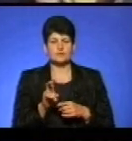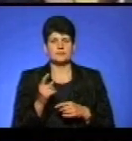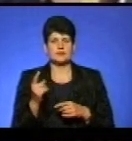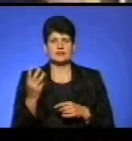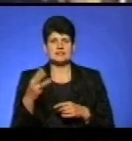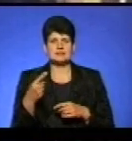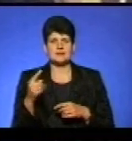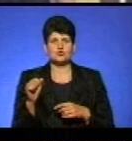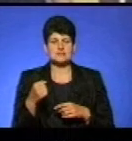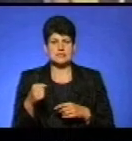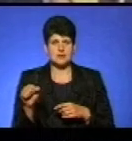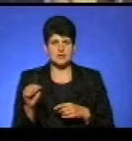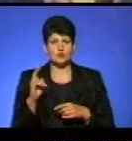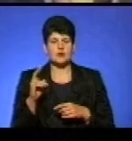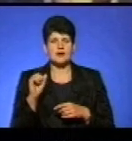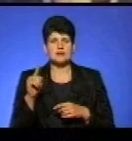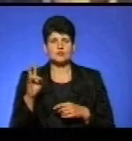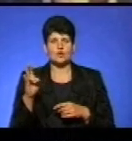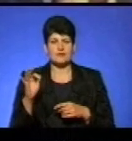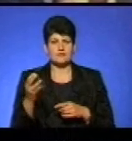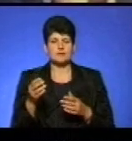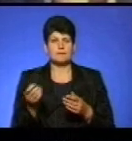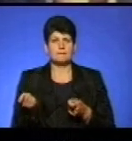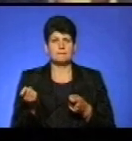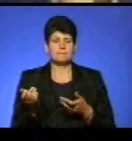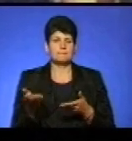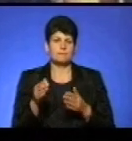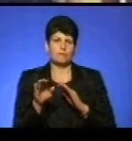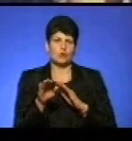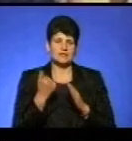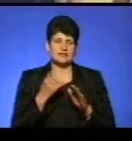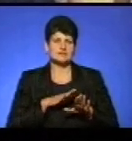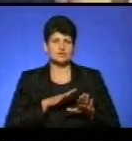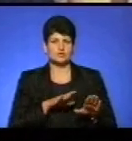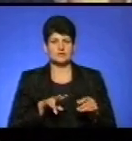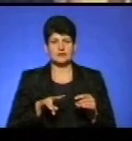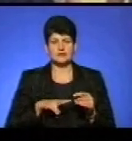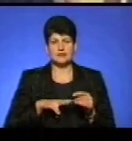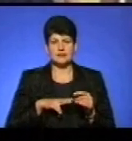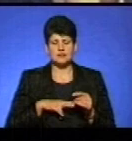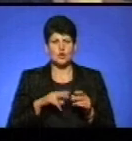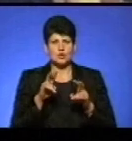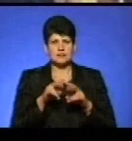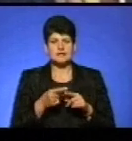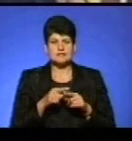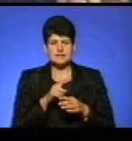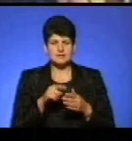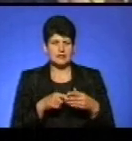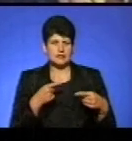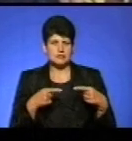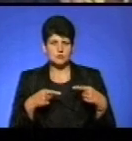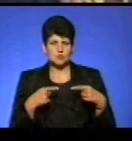Казновецького нашого. Він прикликав заступника Задерея і по освіті пані Ходанович. Розглядали це питання, дискусія